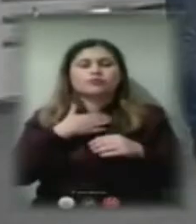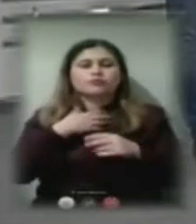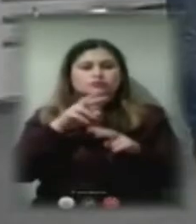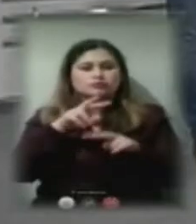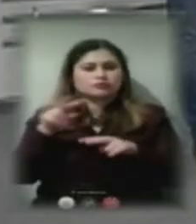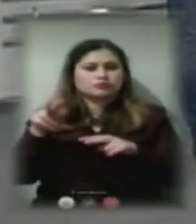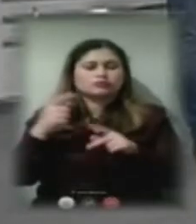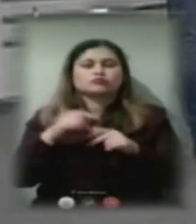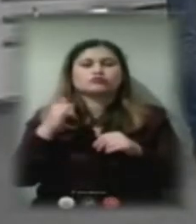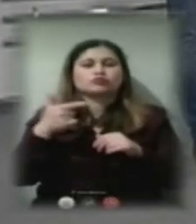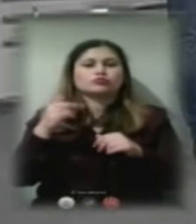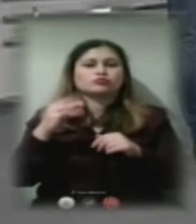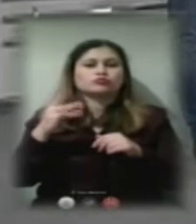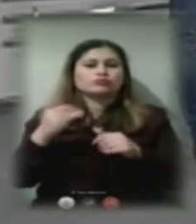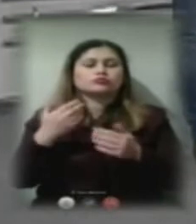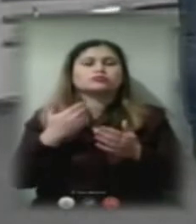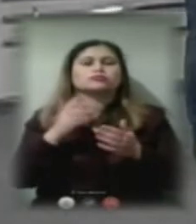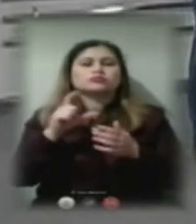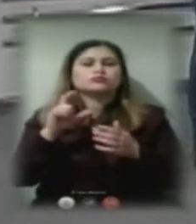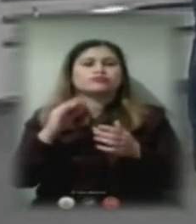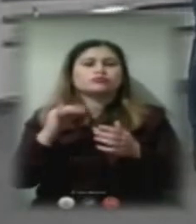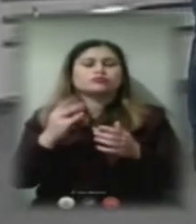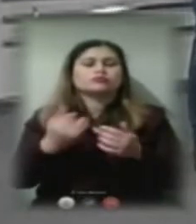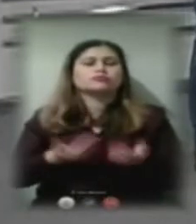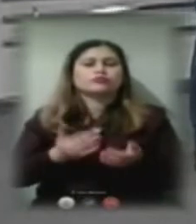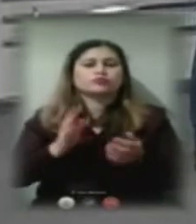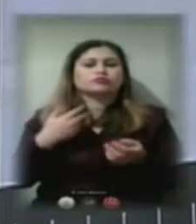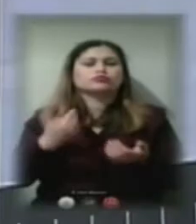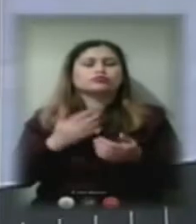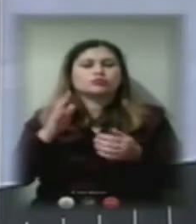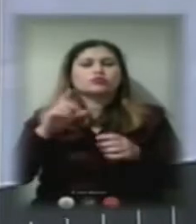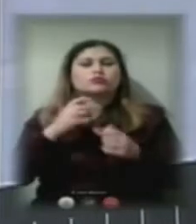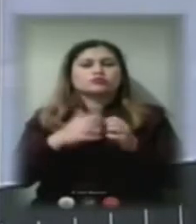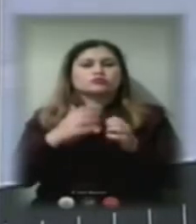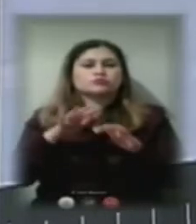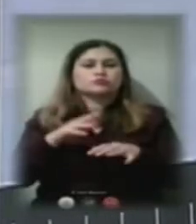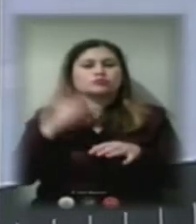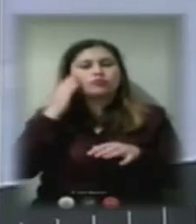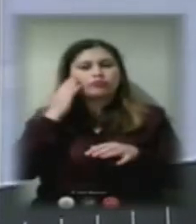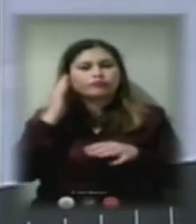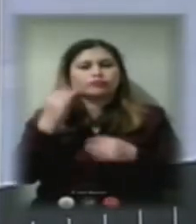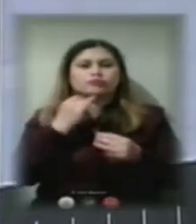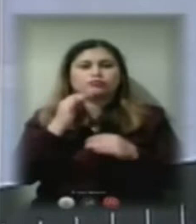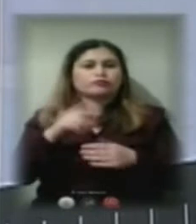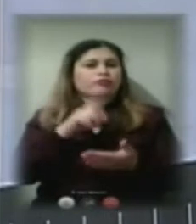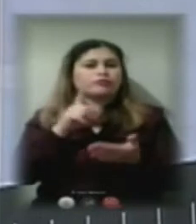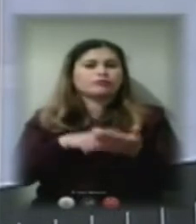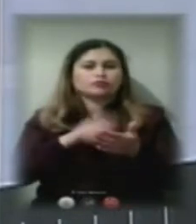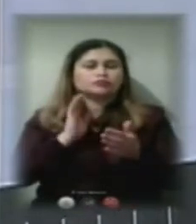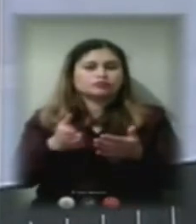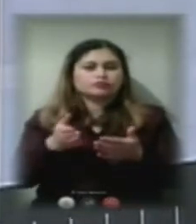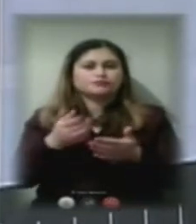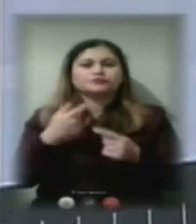грудні у програмі «Звіти на живо» ми чекаємо на Херсонського міського голову, обов'язково будемо порушувати там це питання і свої